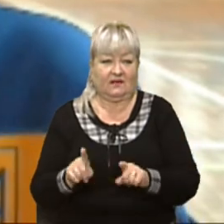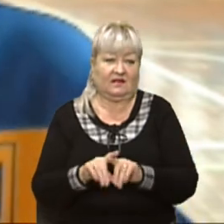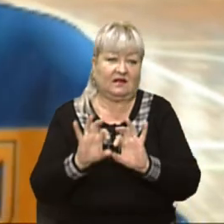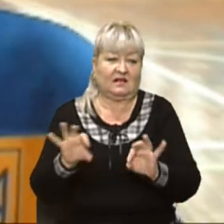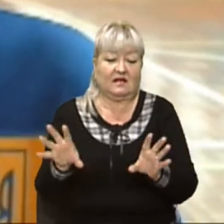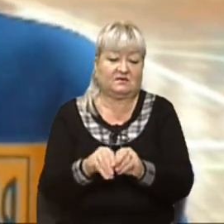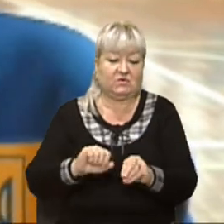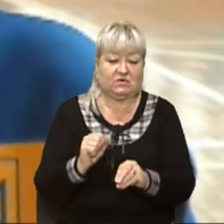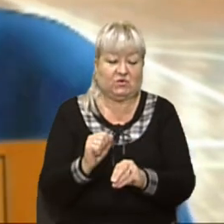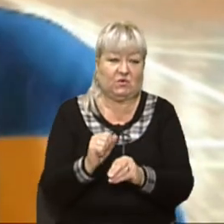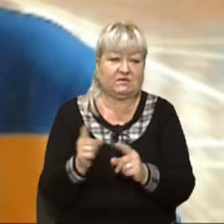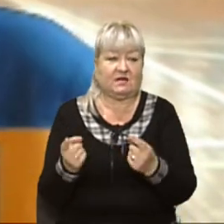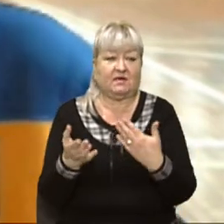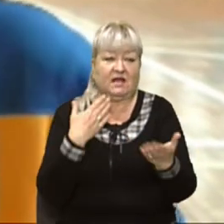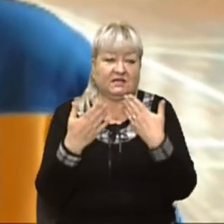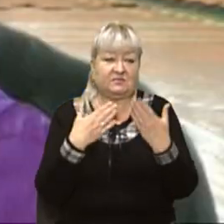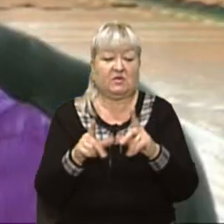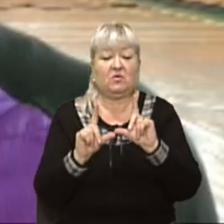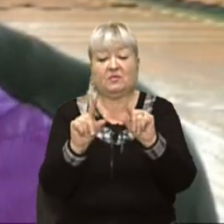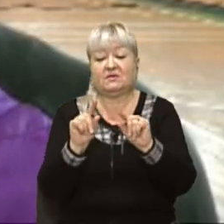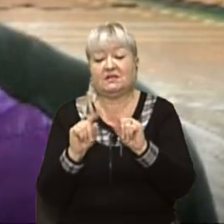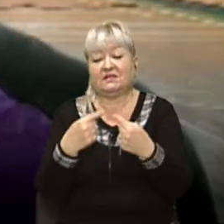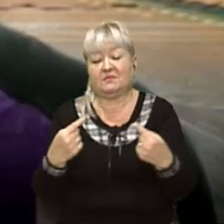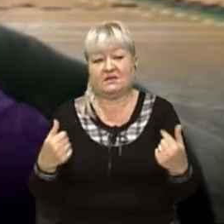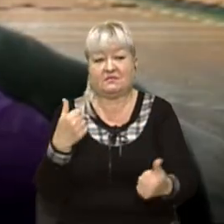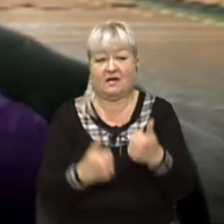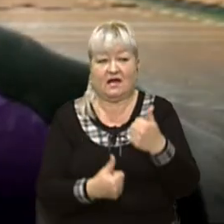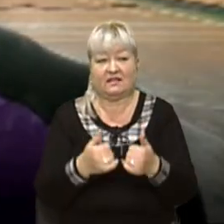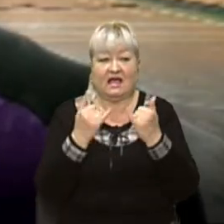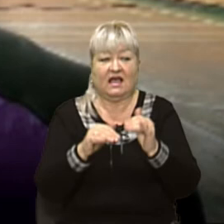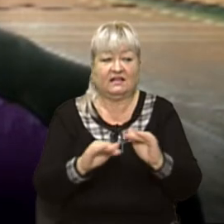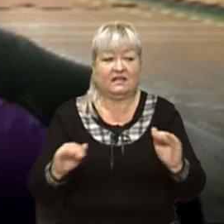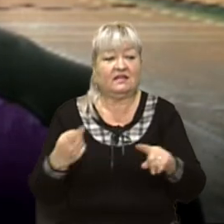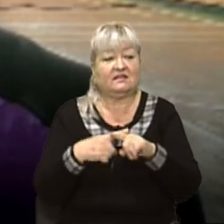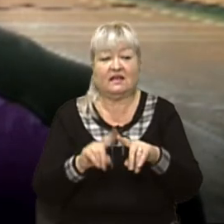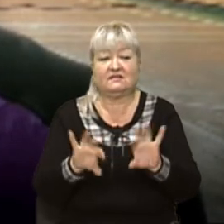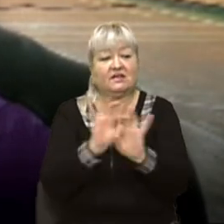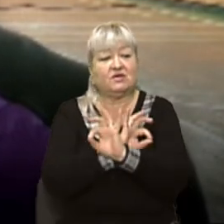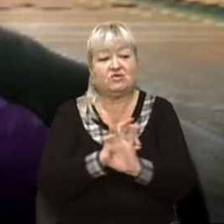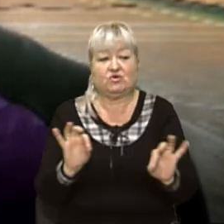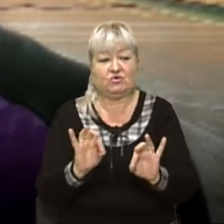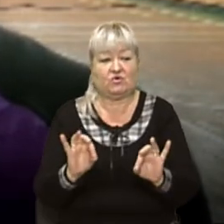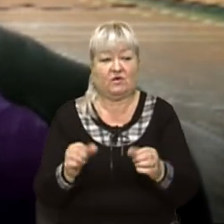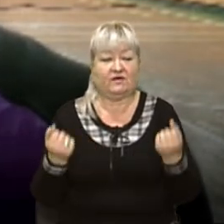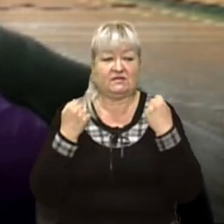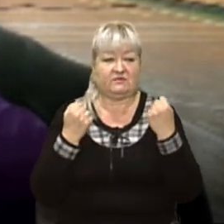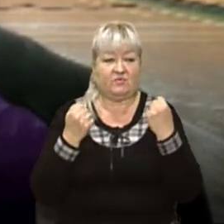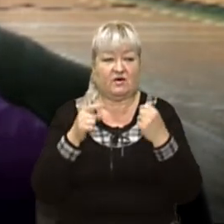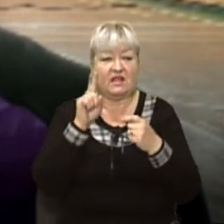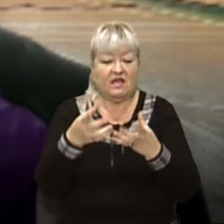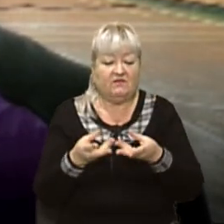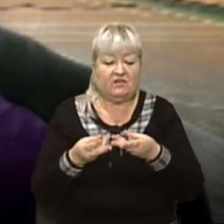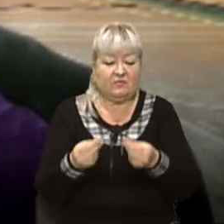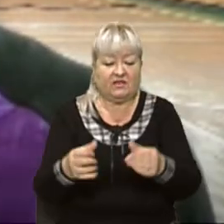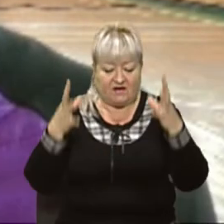друзями спілкуюсь, їжу на змагання по різних місцях. Для дітей це неймовірний вид спорту, тому що він впливає на всі групи м'язів. Він